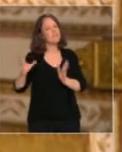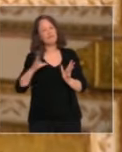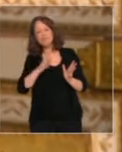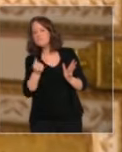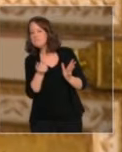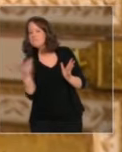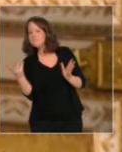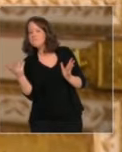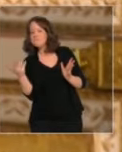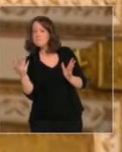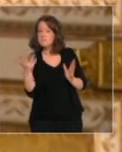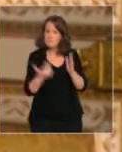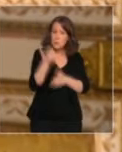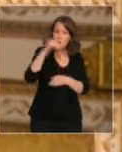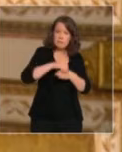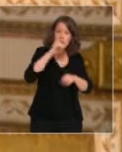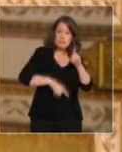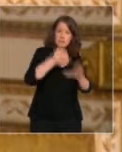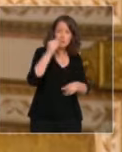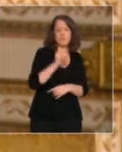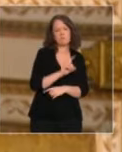mais il ne faut pas rajouter des interdits dans la journée.